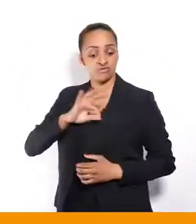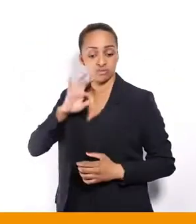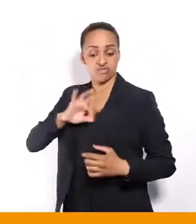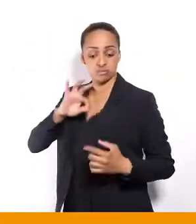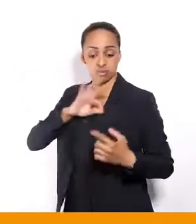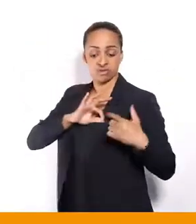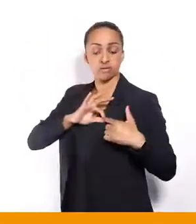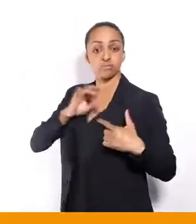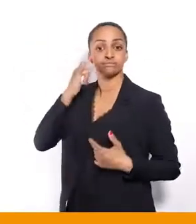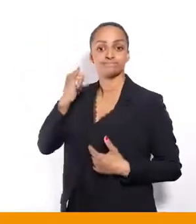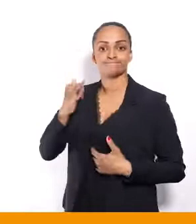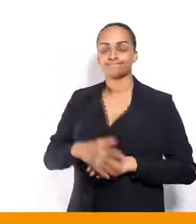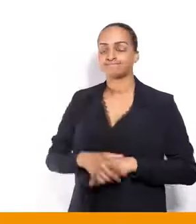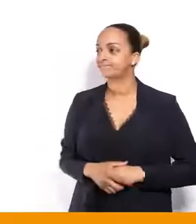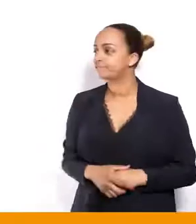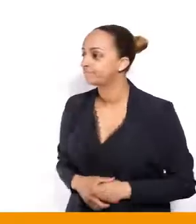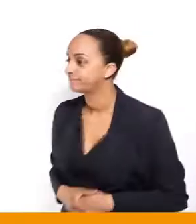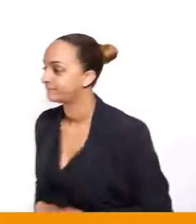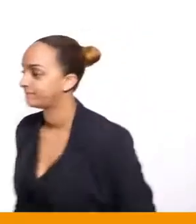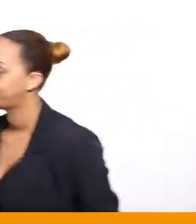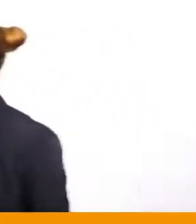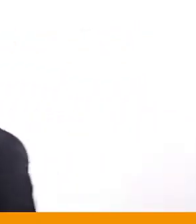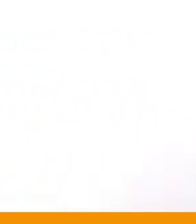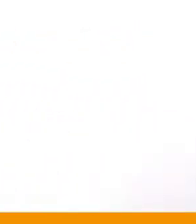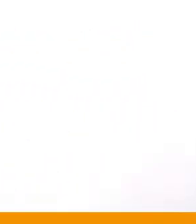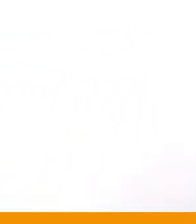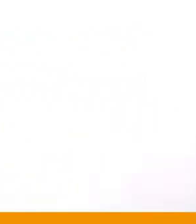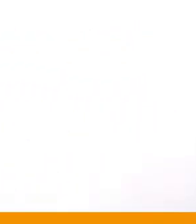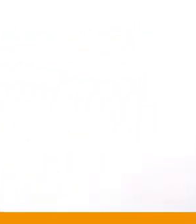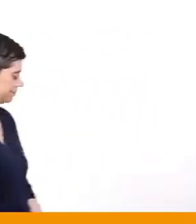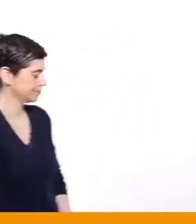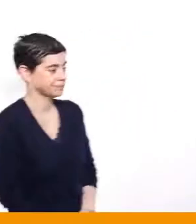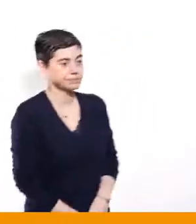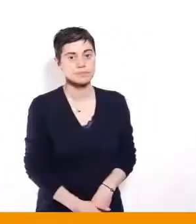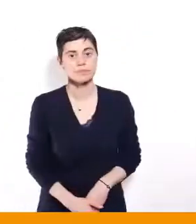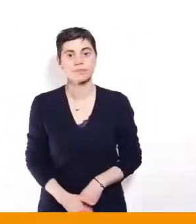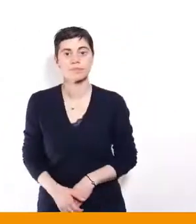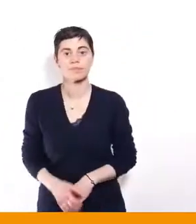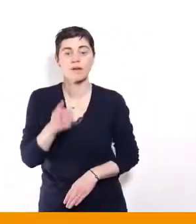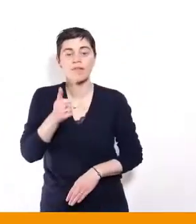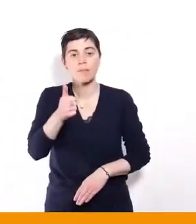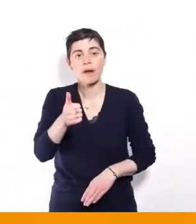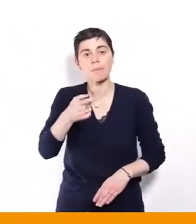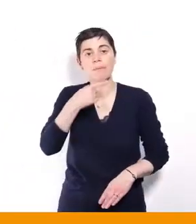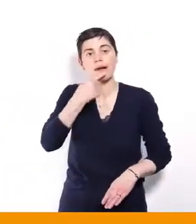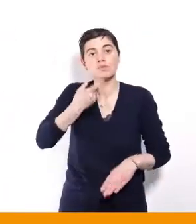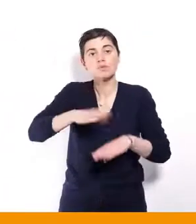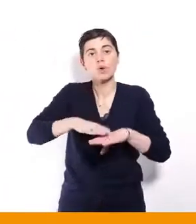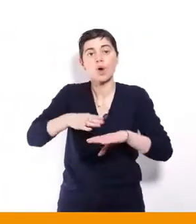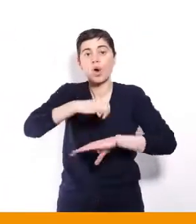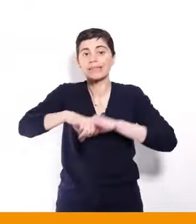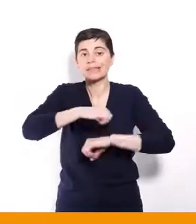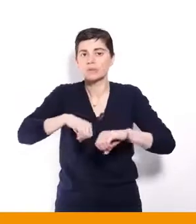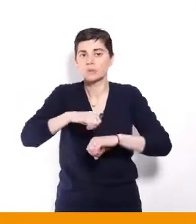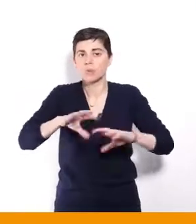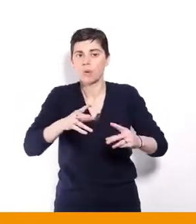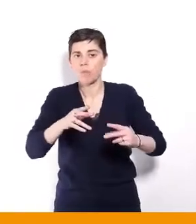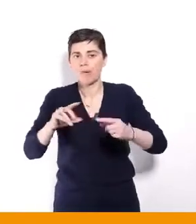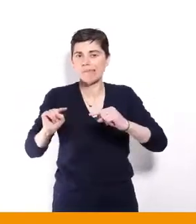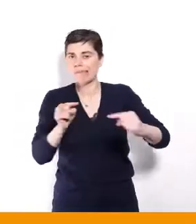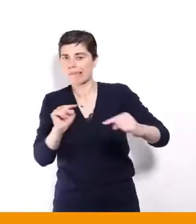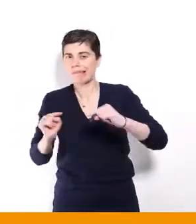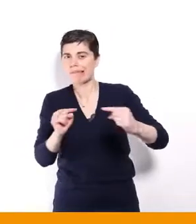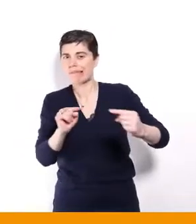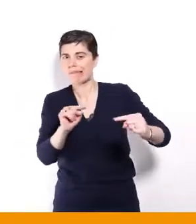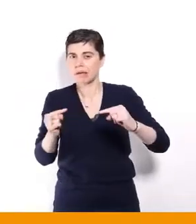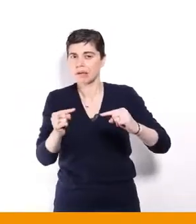Alors justement, vous parlez de s'organiser, de rapports de force, est-ce que vous avez le sentiment que les travailleurs handicapés sont